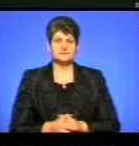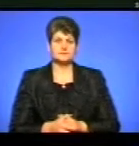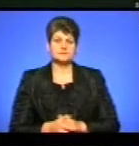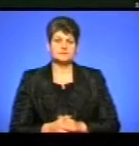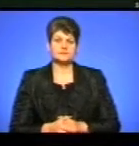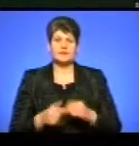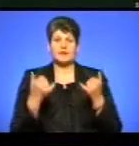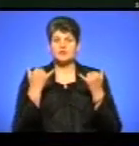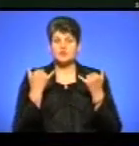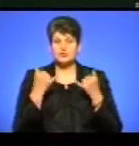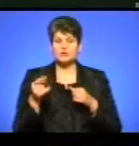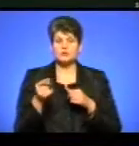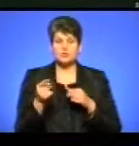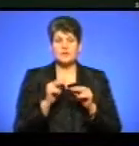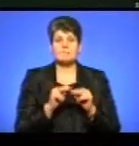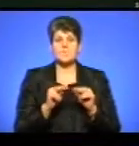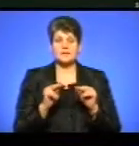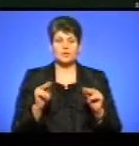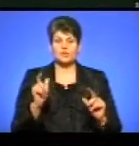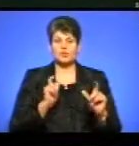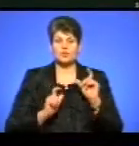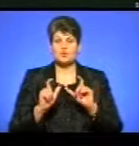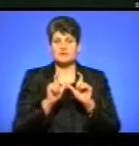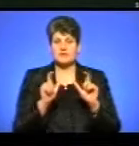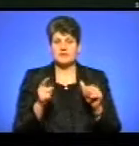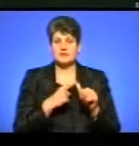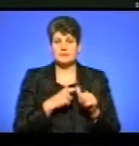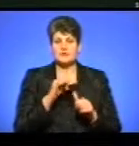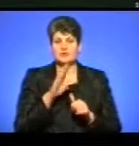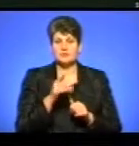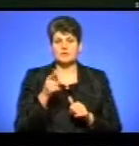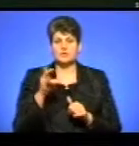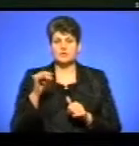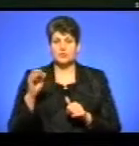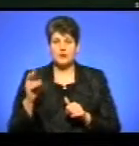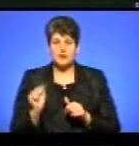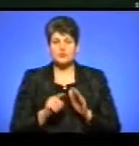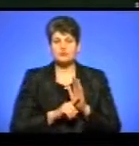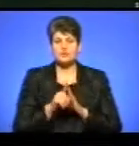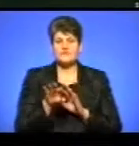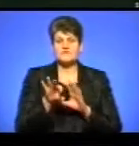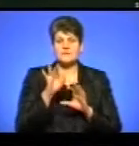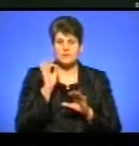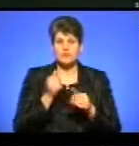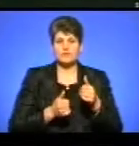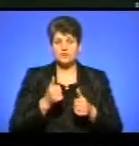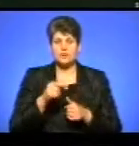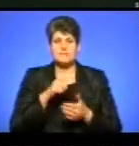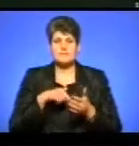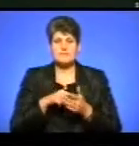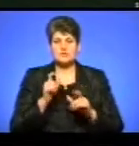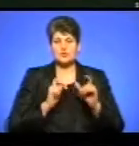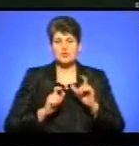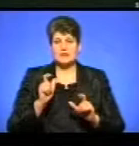Сьогодні у Тернопільському педагогічному університеті імені Володимира Гнатюка розпочався відбірковий тур міського студентського